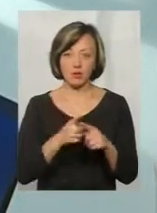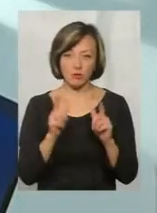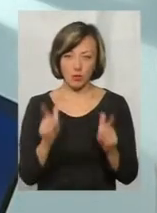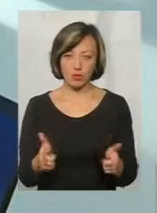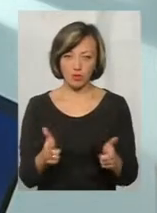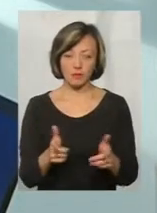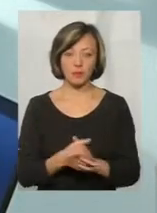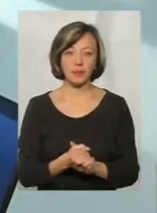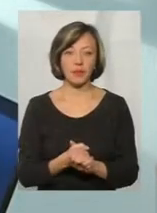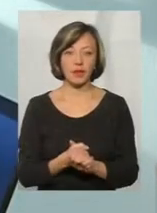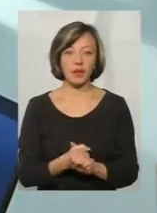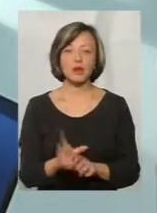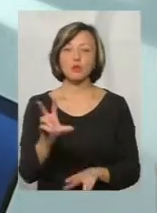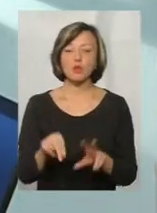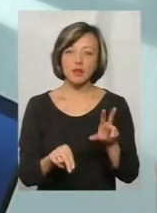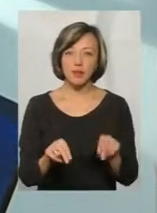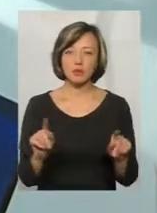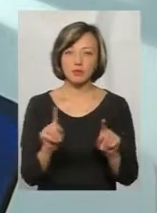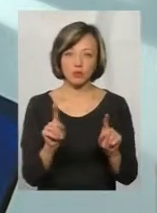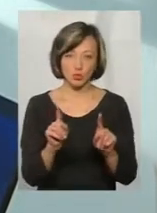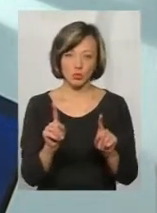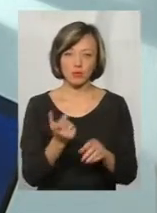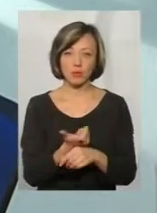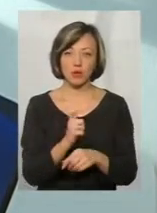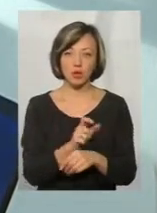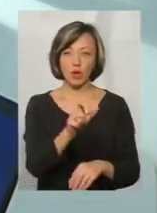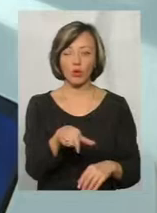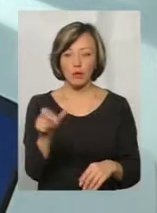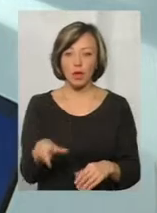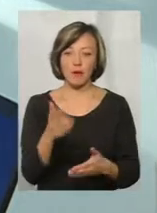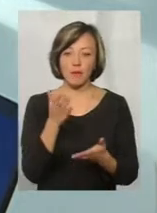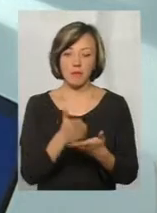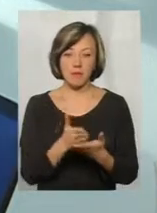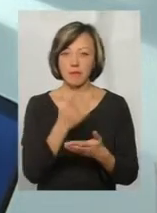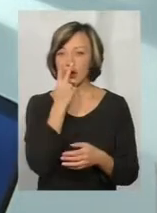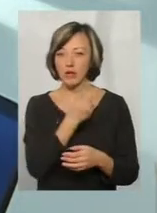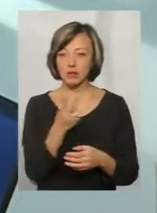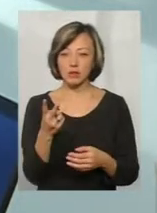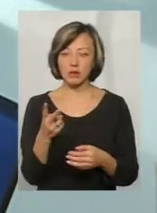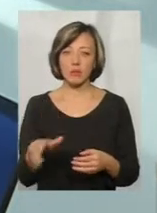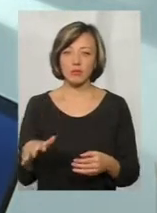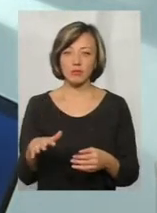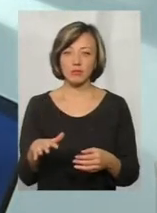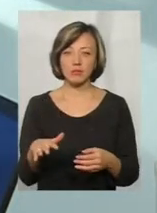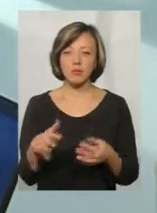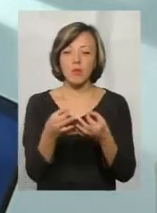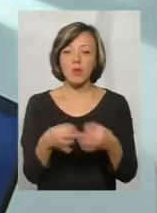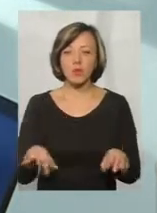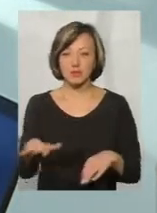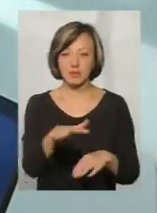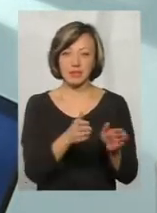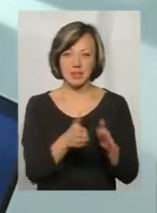хочуть в політику. Ми таки сподіваємося, що більше людей буде бачити просвіт в цій системі і буде більш